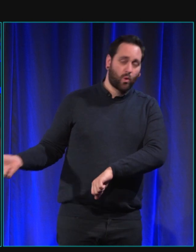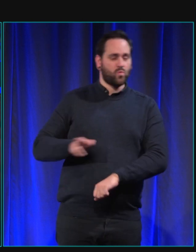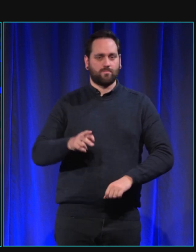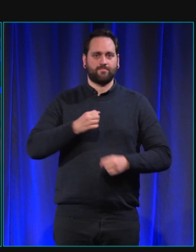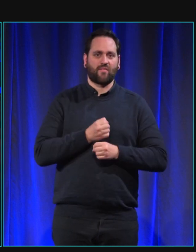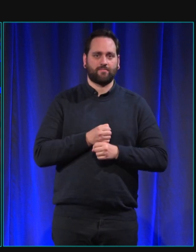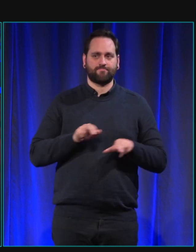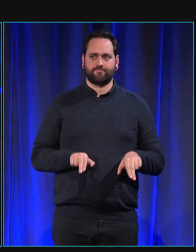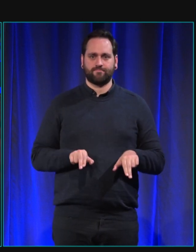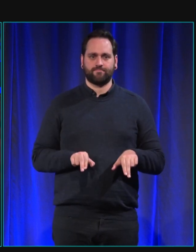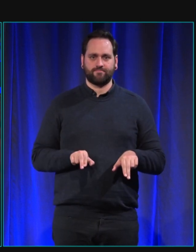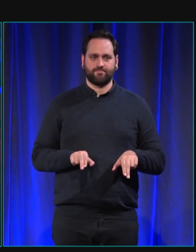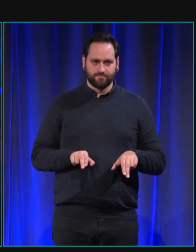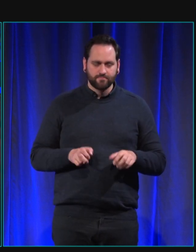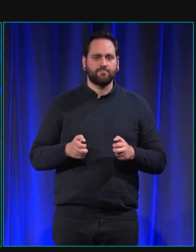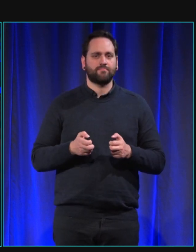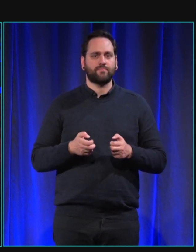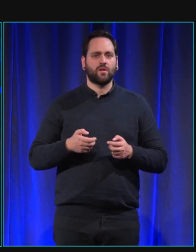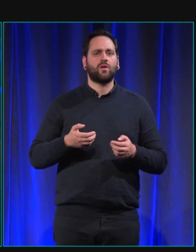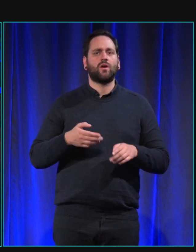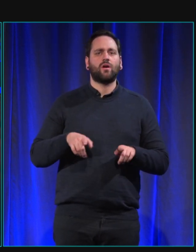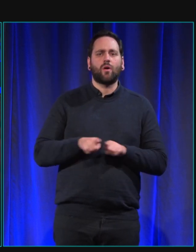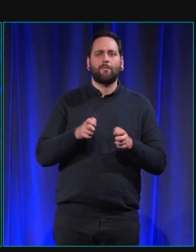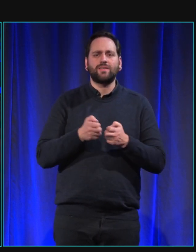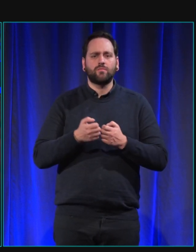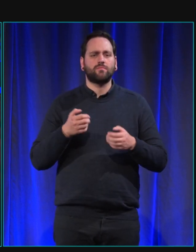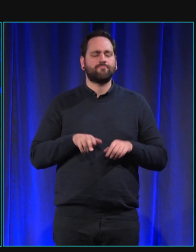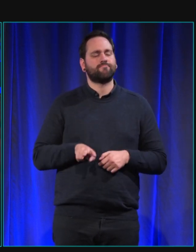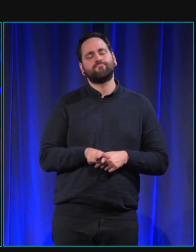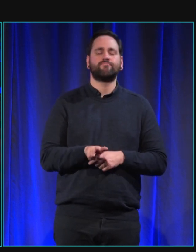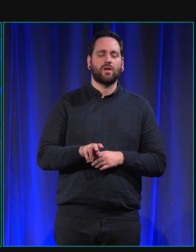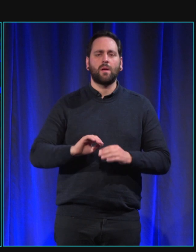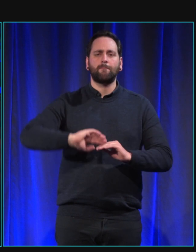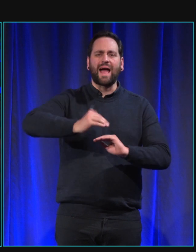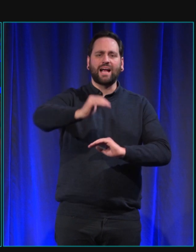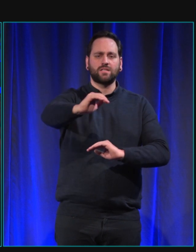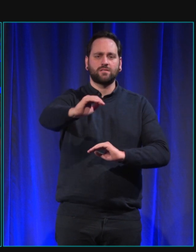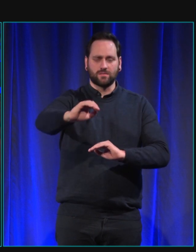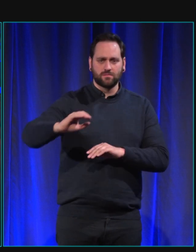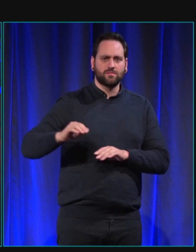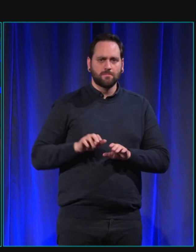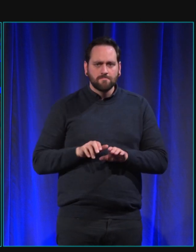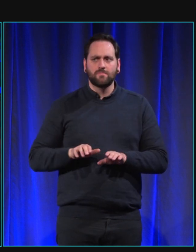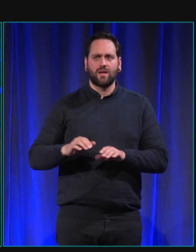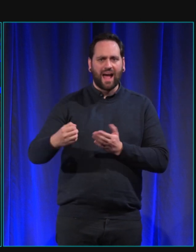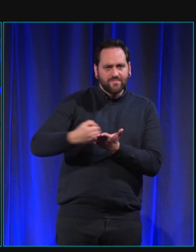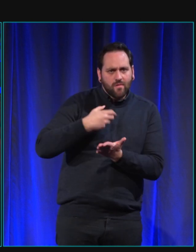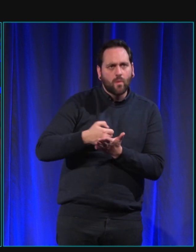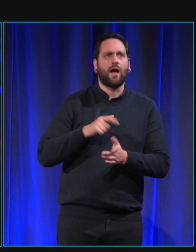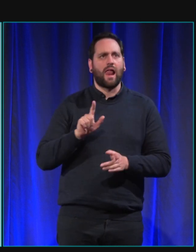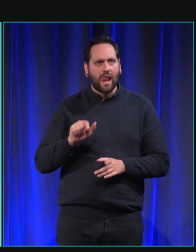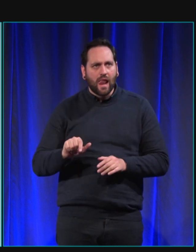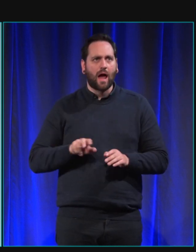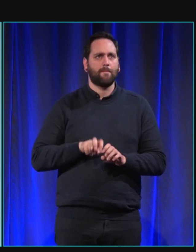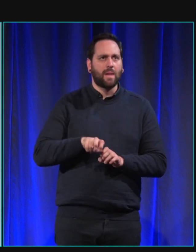marches il va avancer petit à petit indiquer la marche etc il y quand même un stress terrible et pour